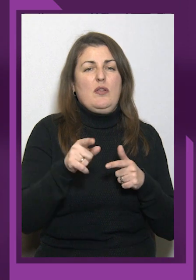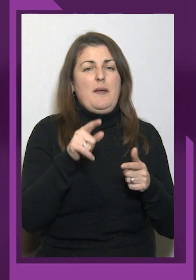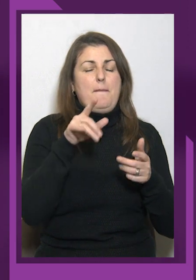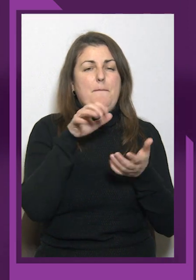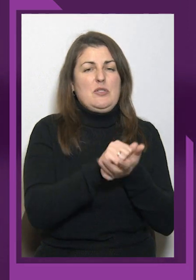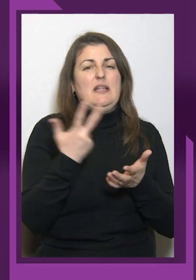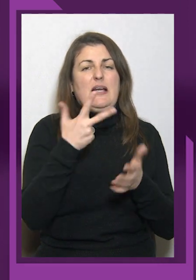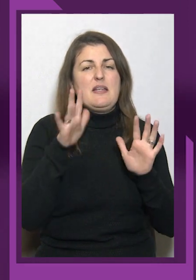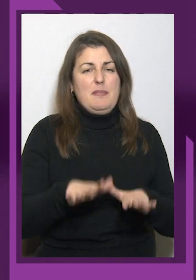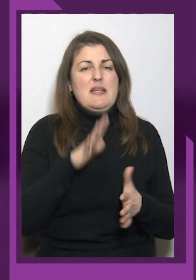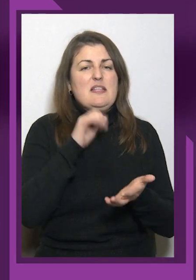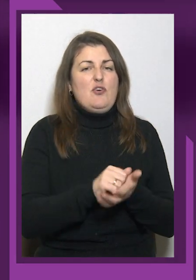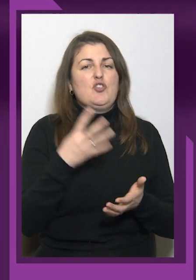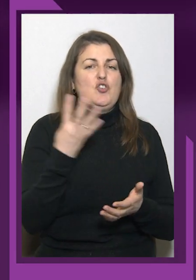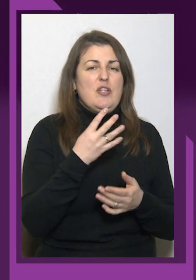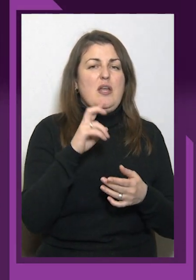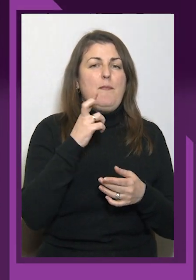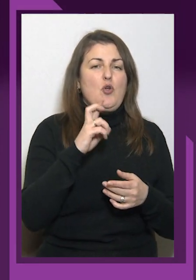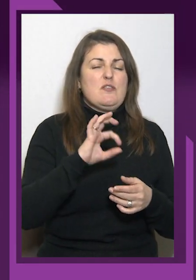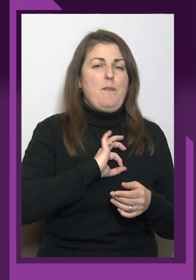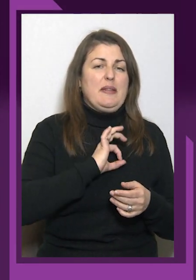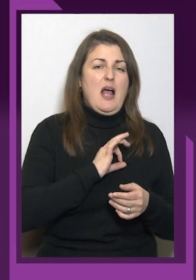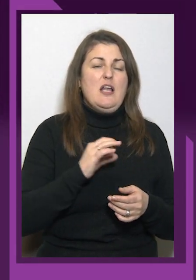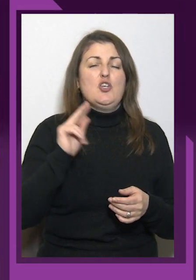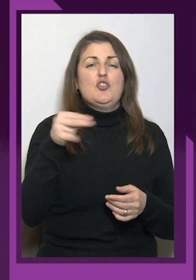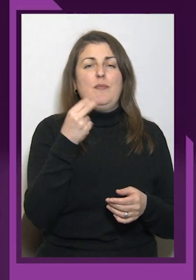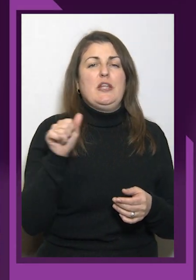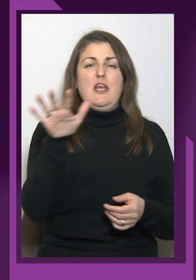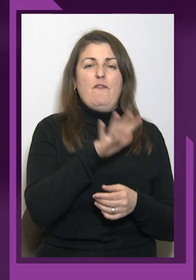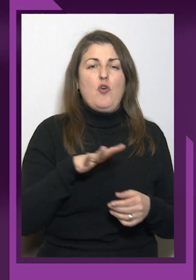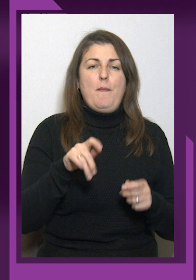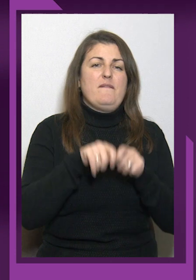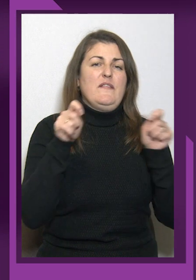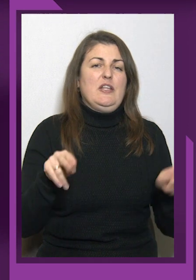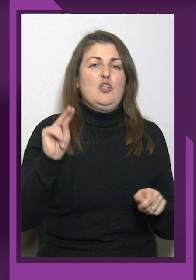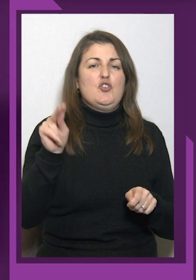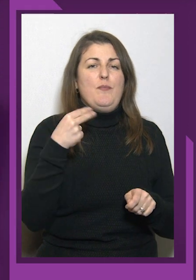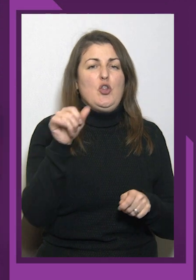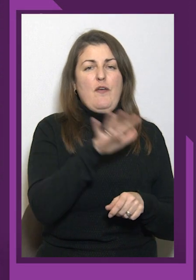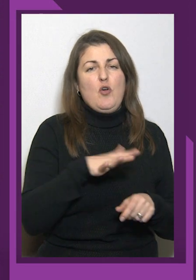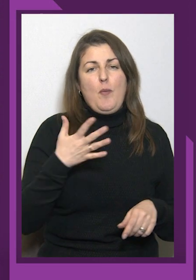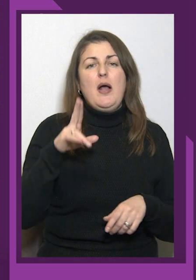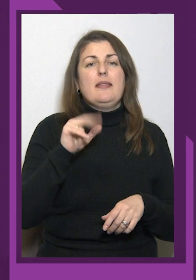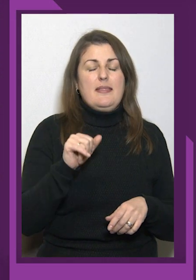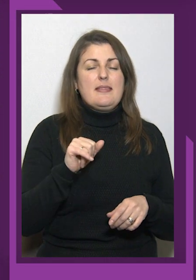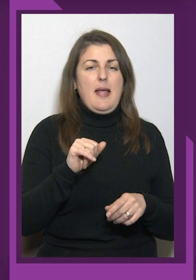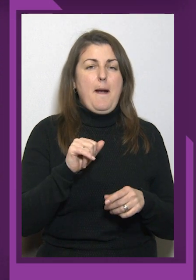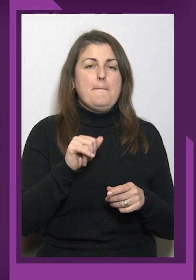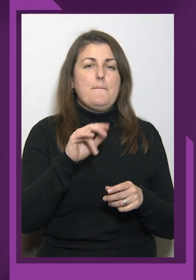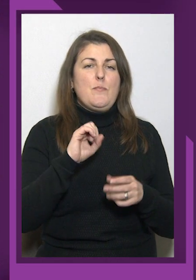Чемпіонату Європи, відкритого Чемпіонату Європи, та по сумі трьох спроб. Емоції чудові. Тому що,